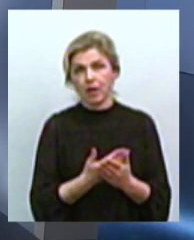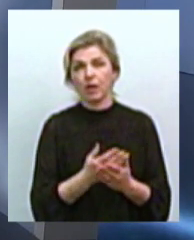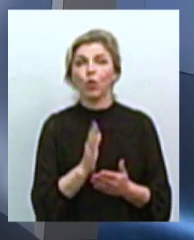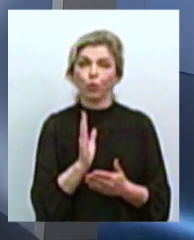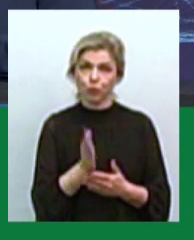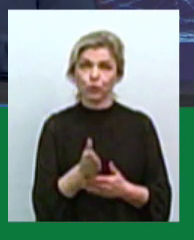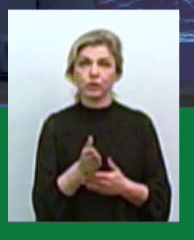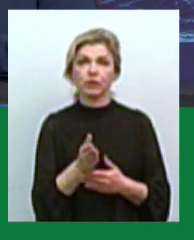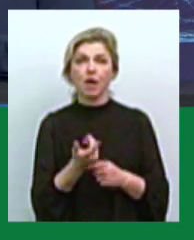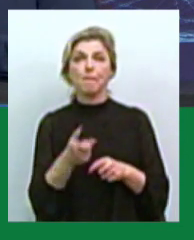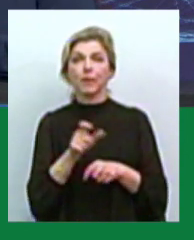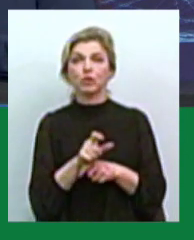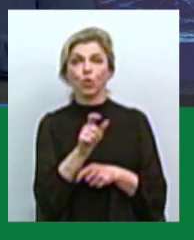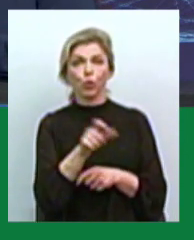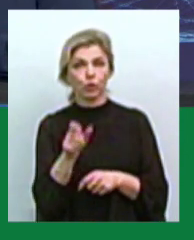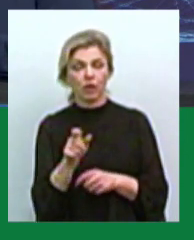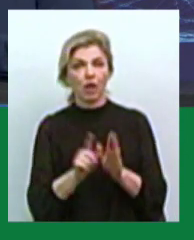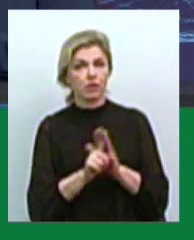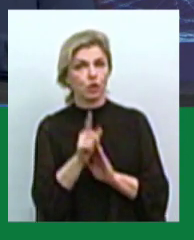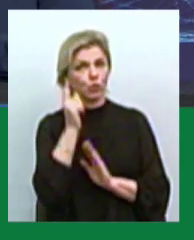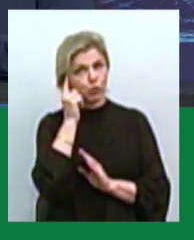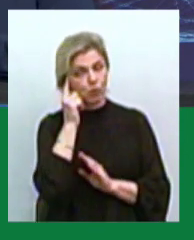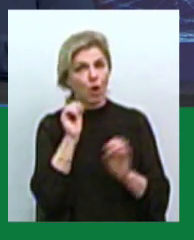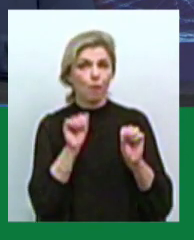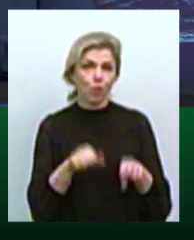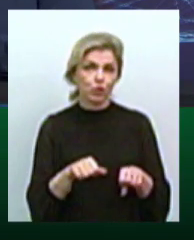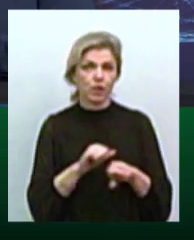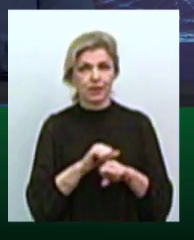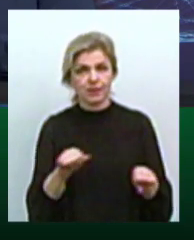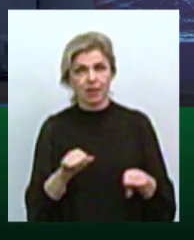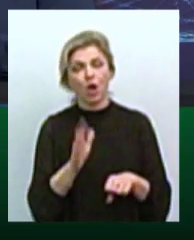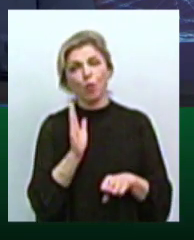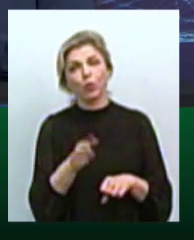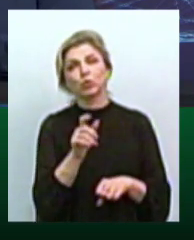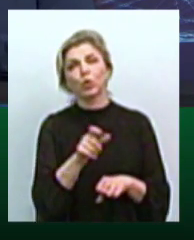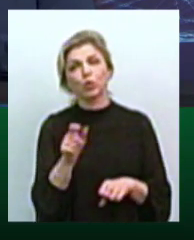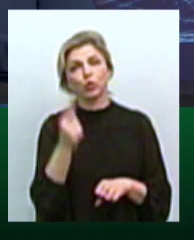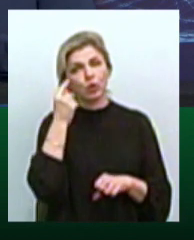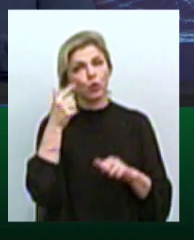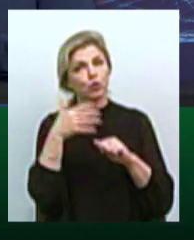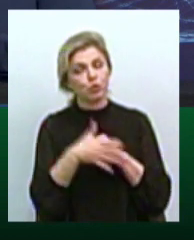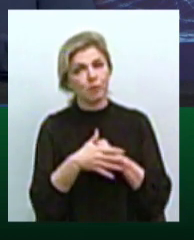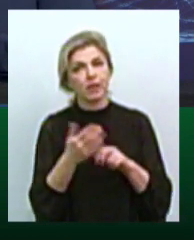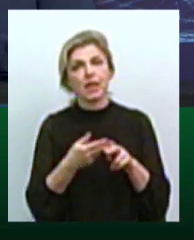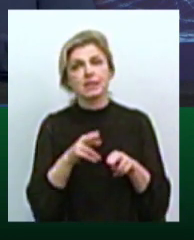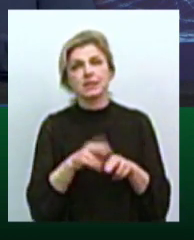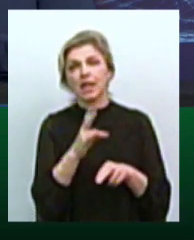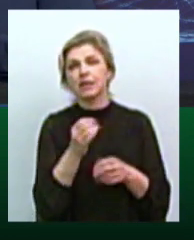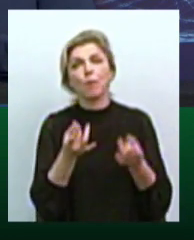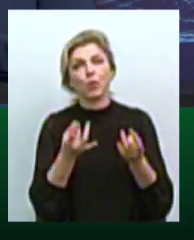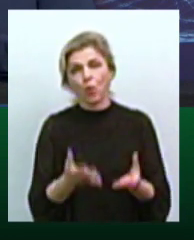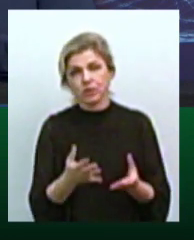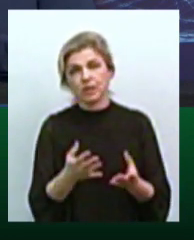звичайно, вже більшість людей почне думати, а чи можна, а чи нельзя. А будуть люди ще, звичайно, тоді розуміти, що тваринка – це не просто річ, яку